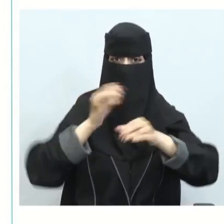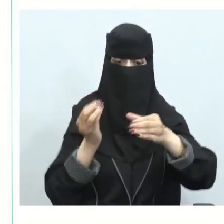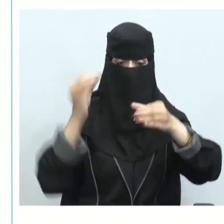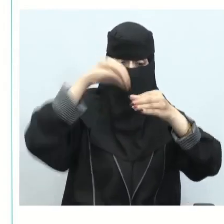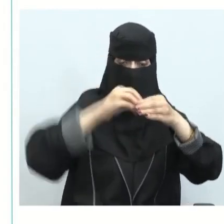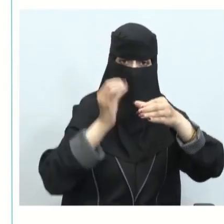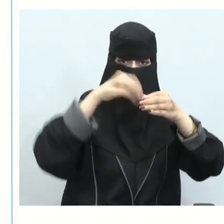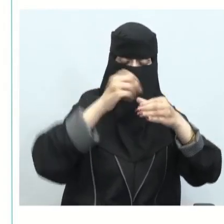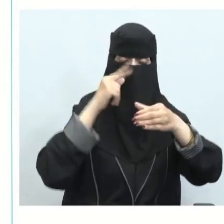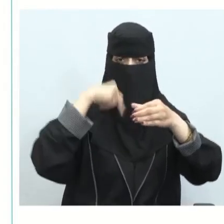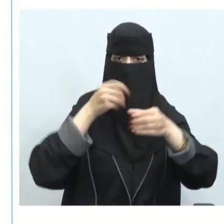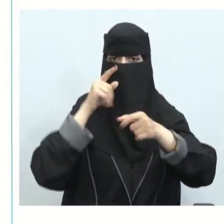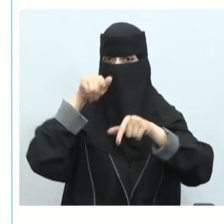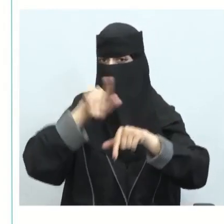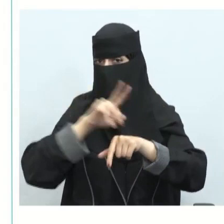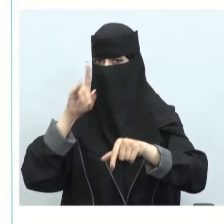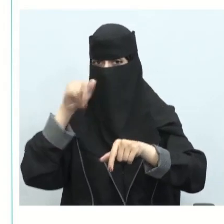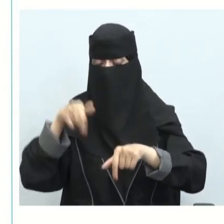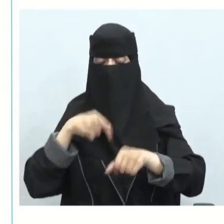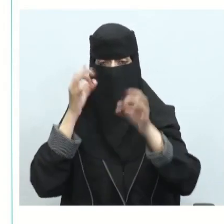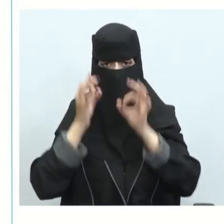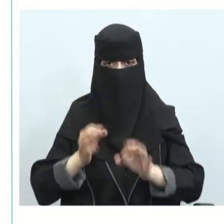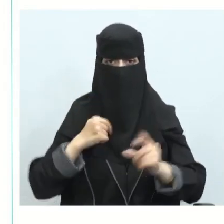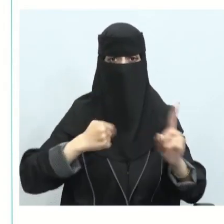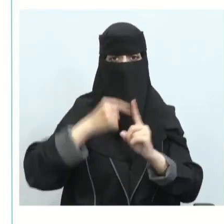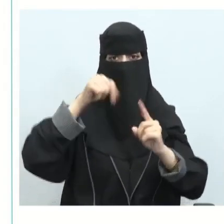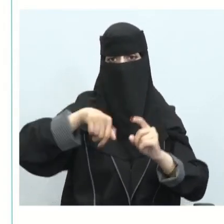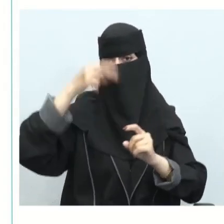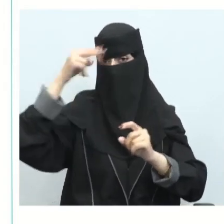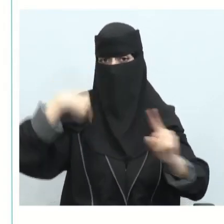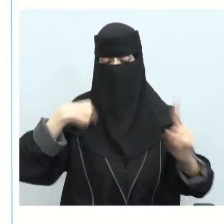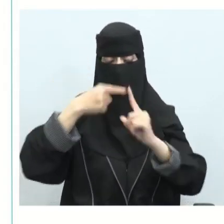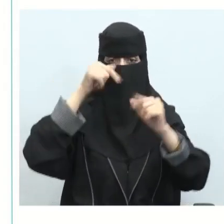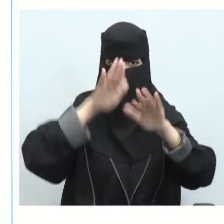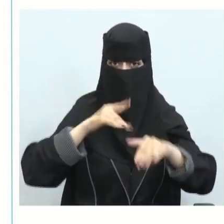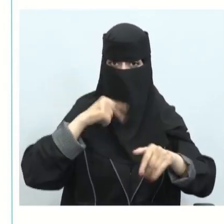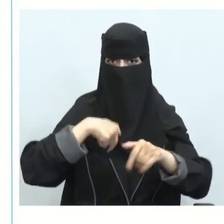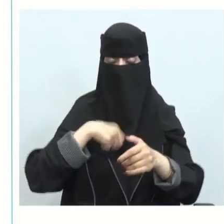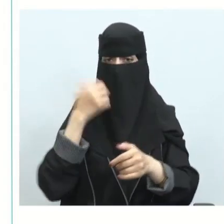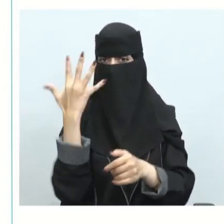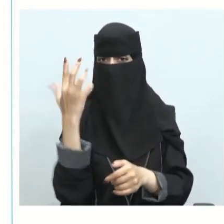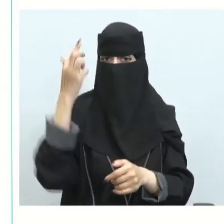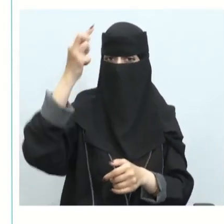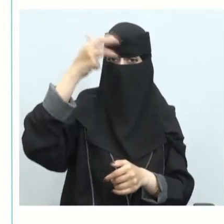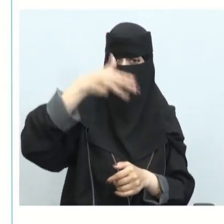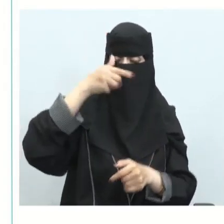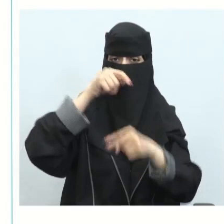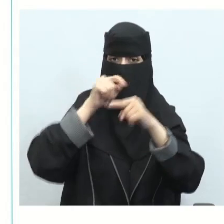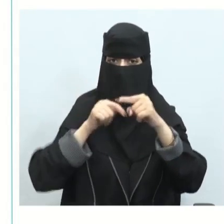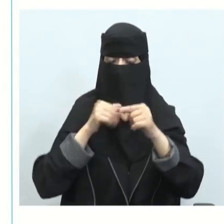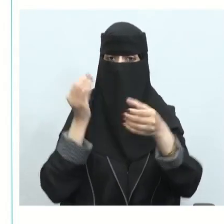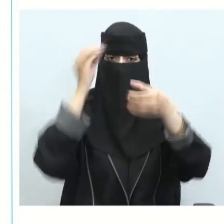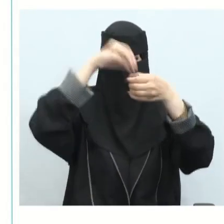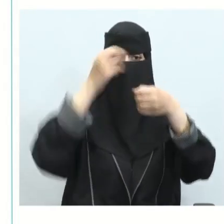مكبات النفايات وأيضا هذا ليس بالتأكيد هدف المملكة المملكة تستهدف إلى أن تكون 95% من النفايات